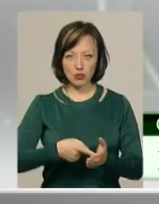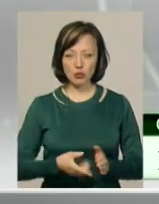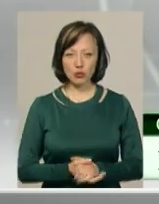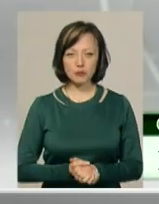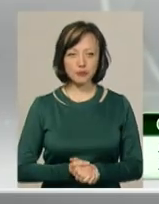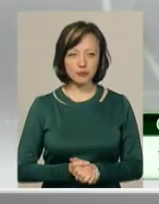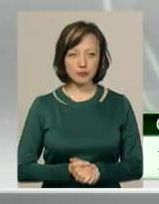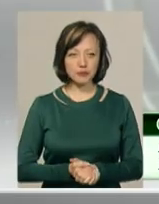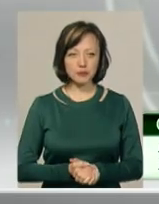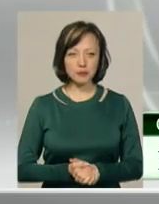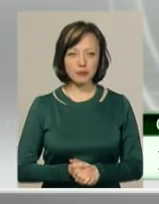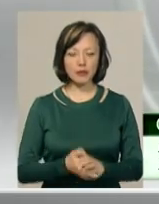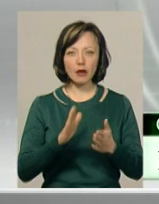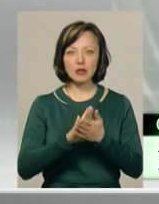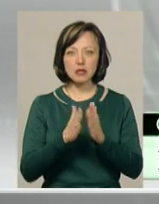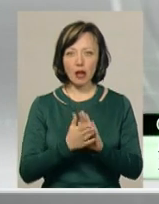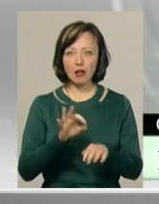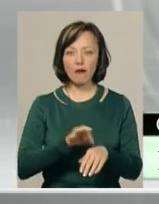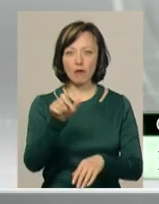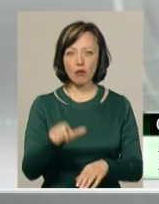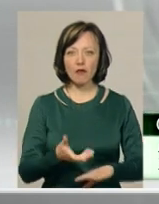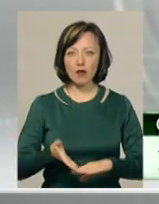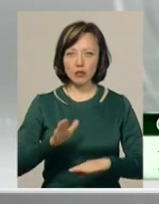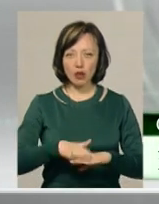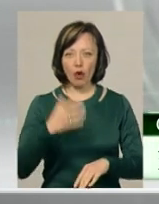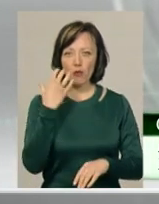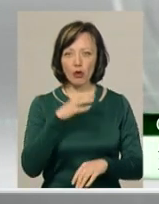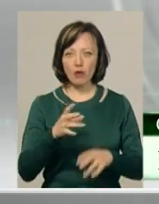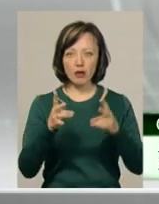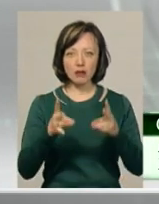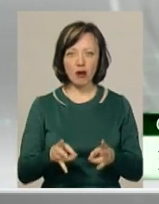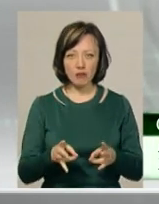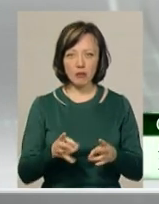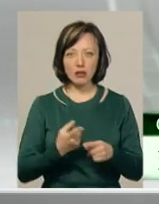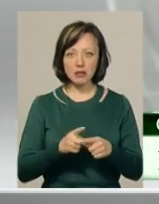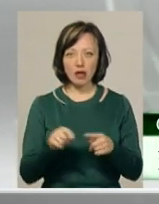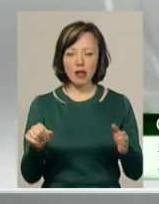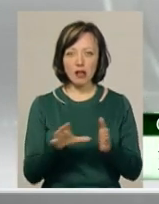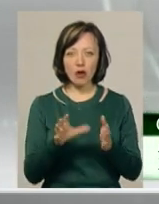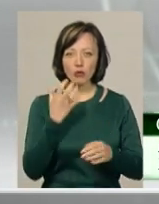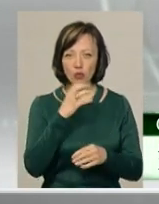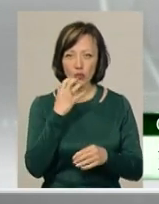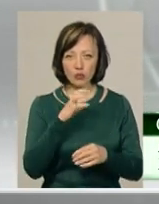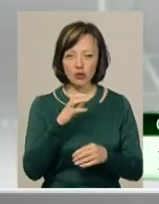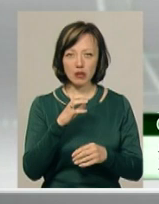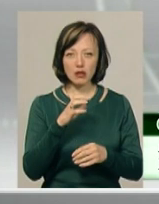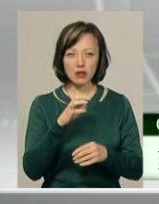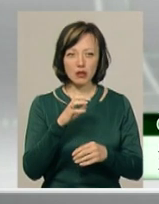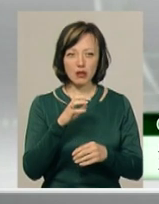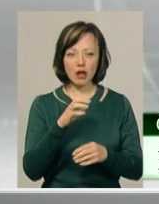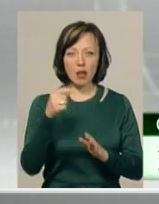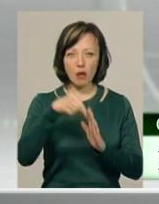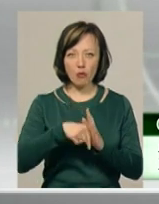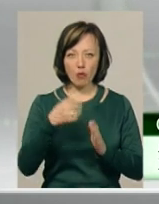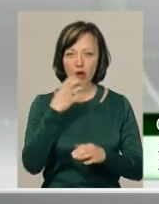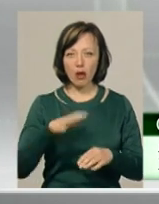Там хворого важкий. Важка опікова травма – це електроопіки, вони, як правило, завжди глибокі.